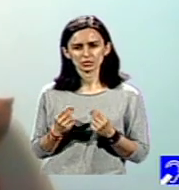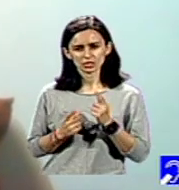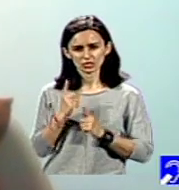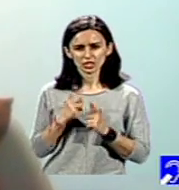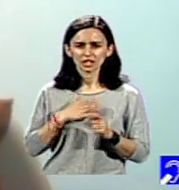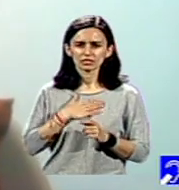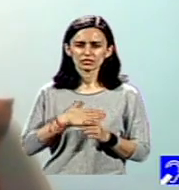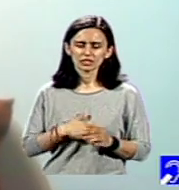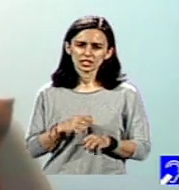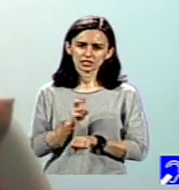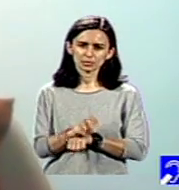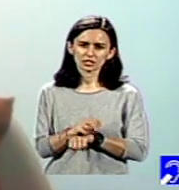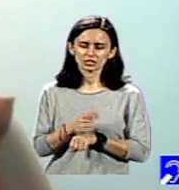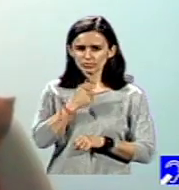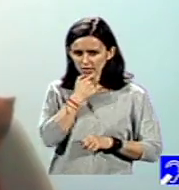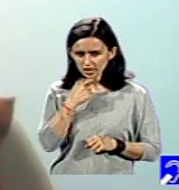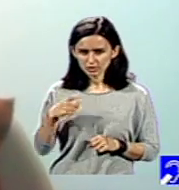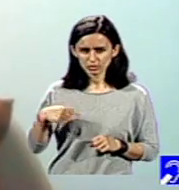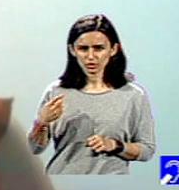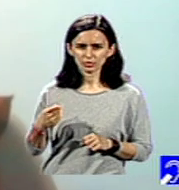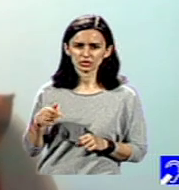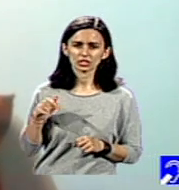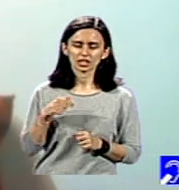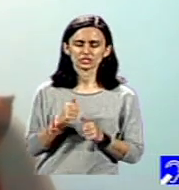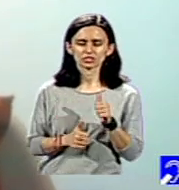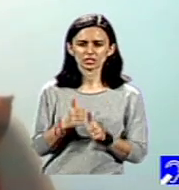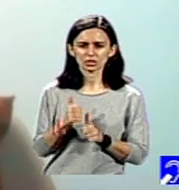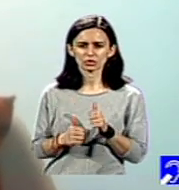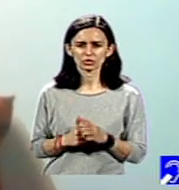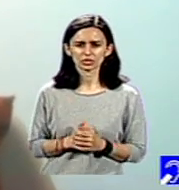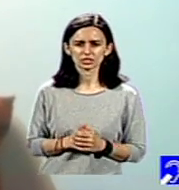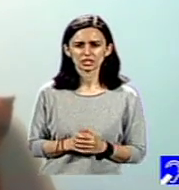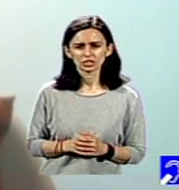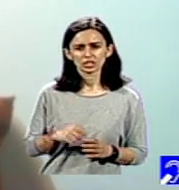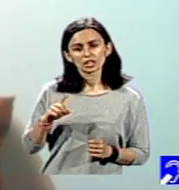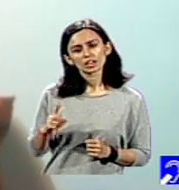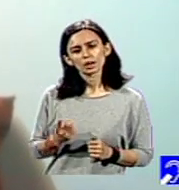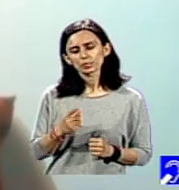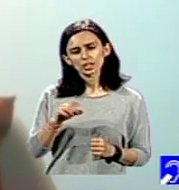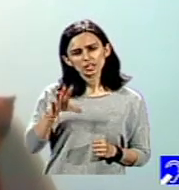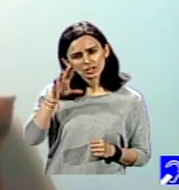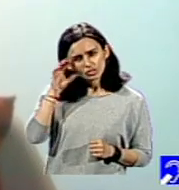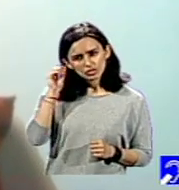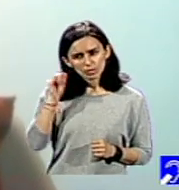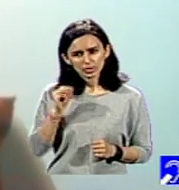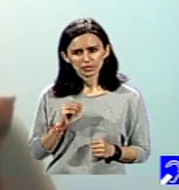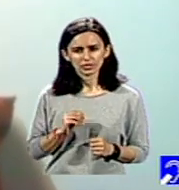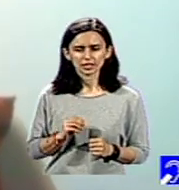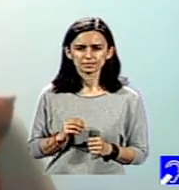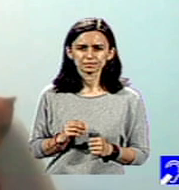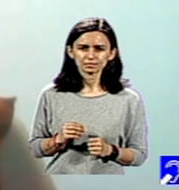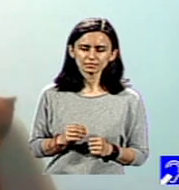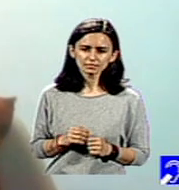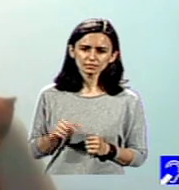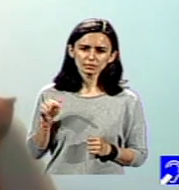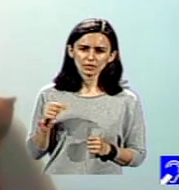participe anul viitor la acest concurs și atunci poate că vom afla un pic mai înainte de el și poate îi vom